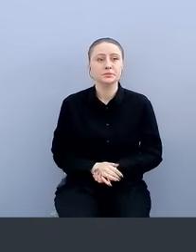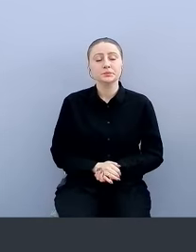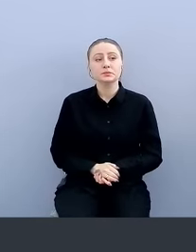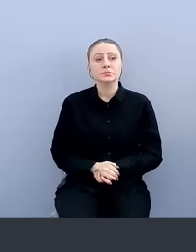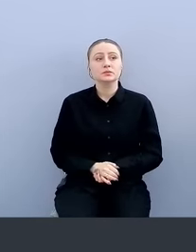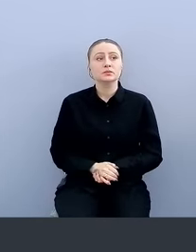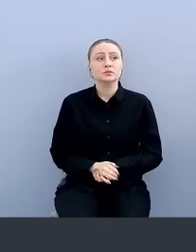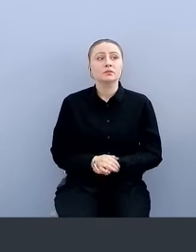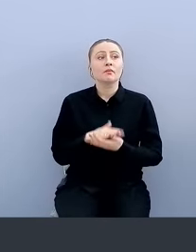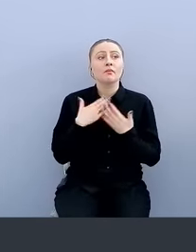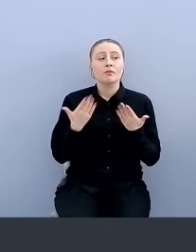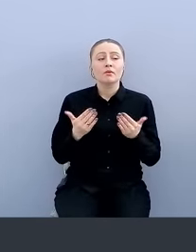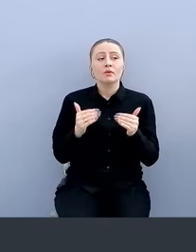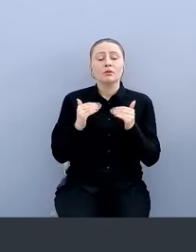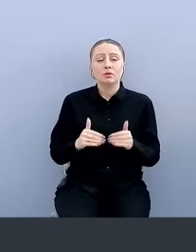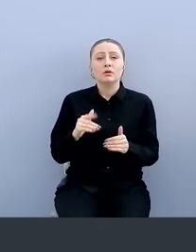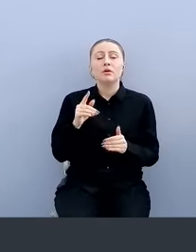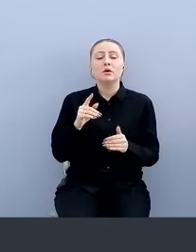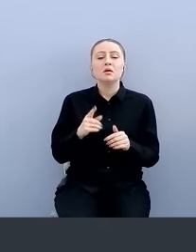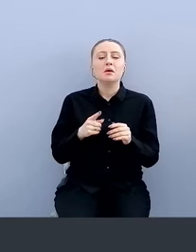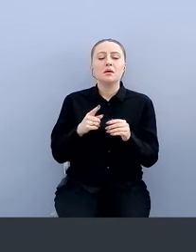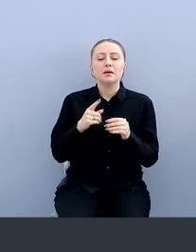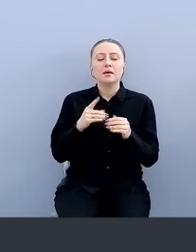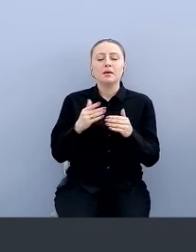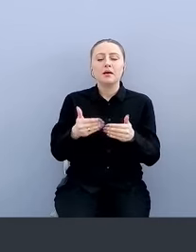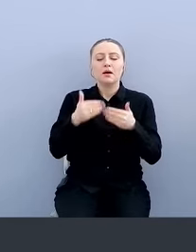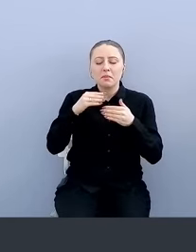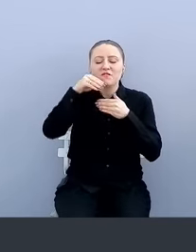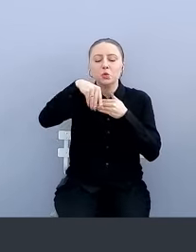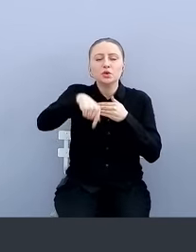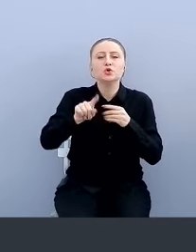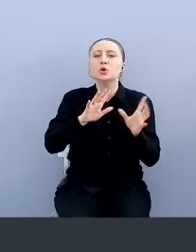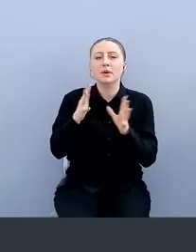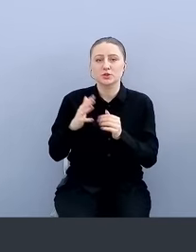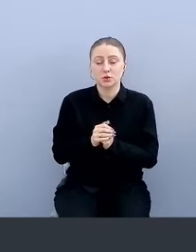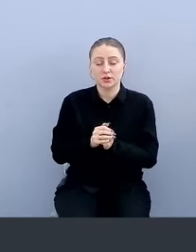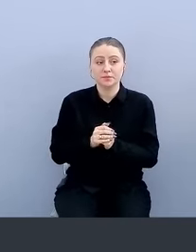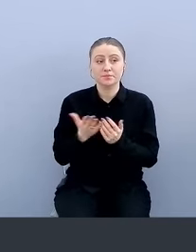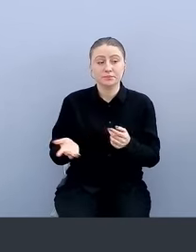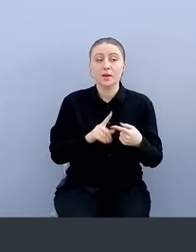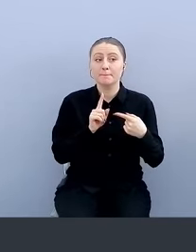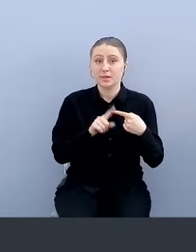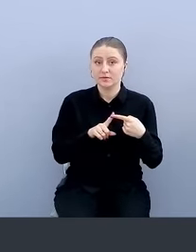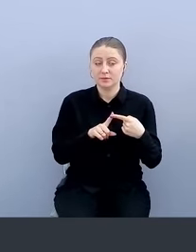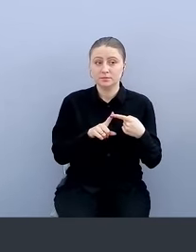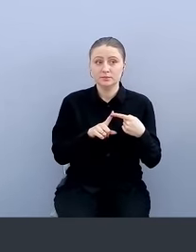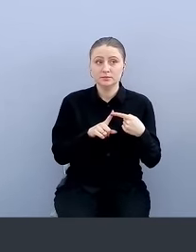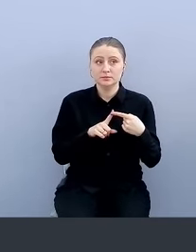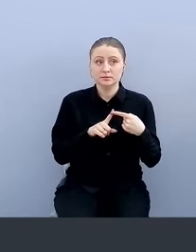Что происходит за кулисами? За кулисами первый элемент – это